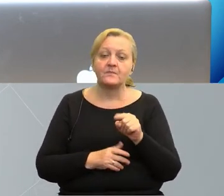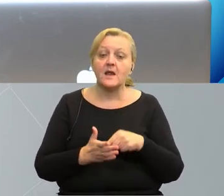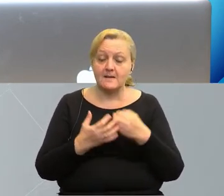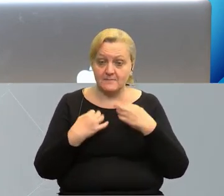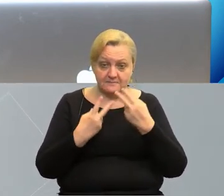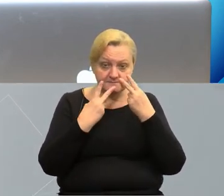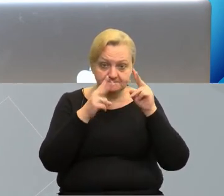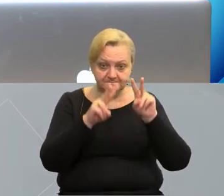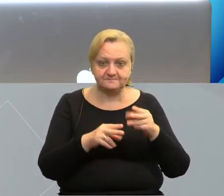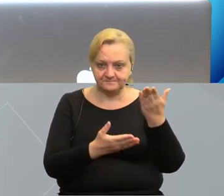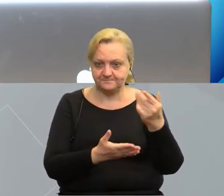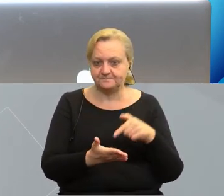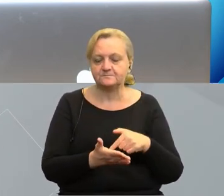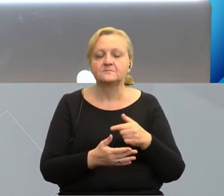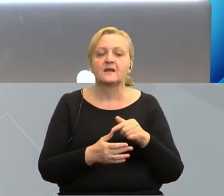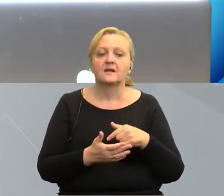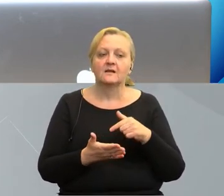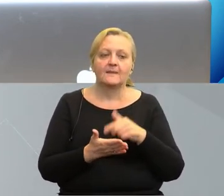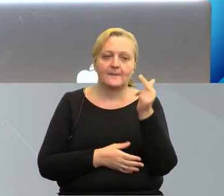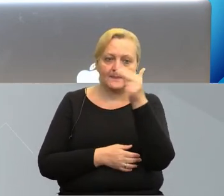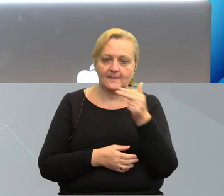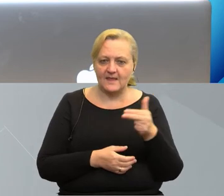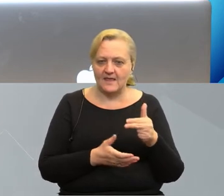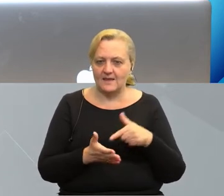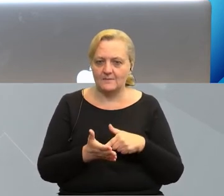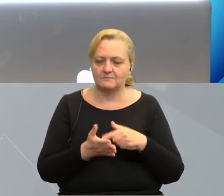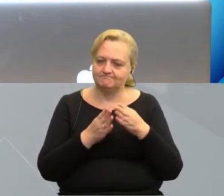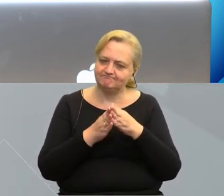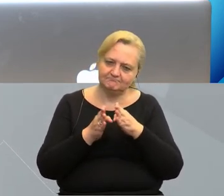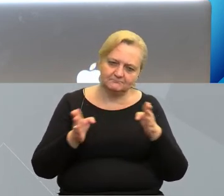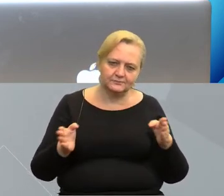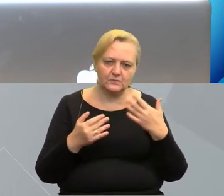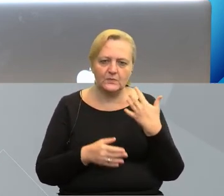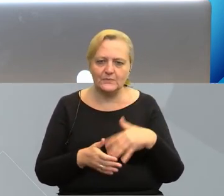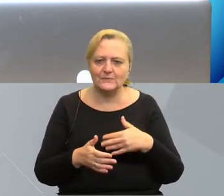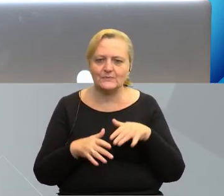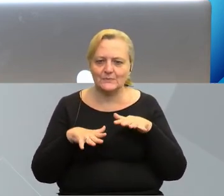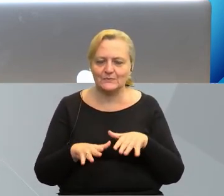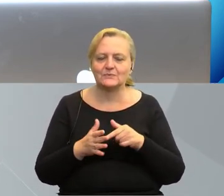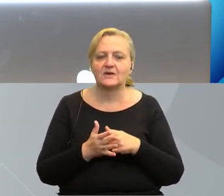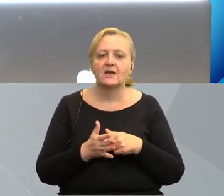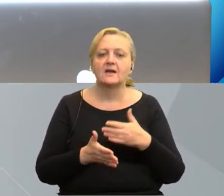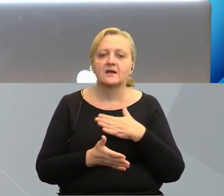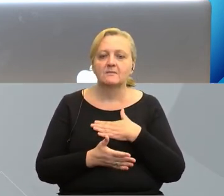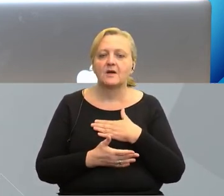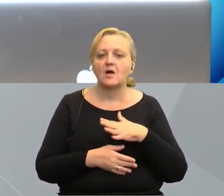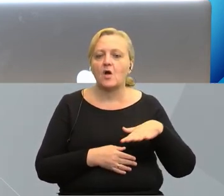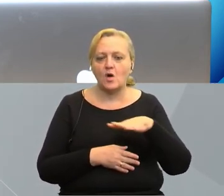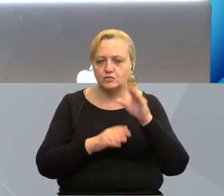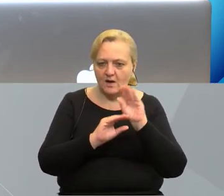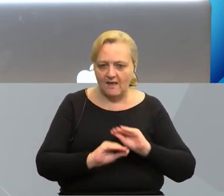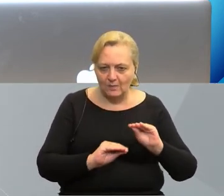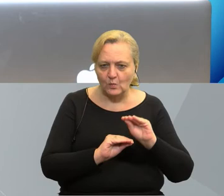mogą zauważyć, tutaj tematyka jest bardzo szeroka. Mamy na przykład z dziedziny